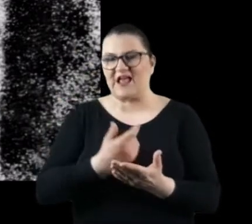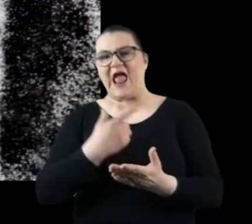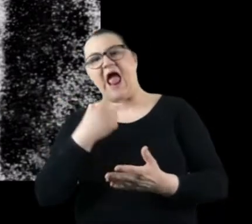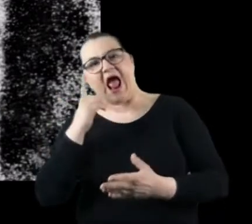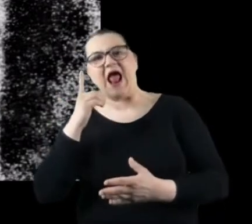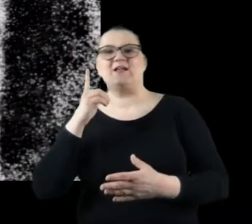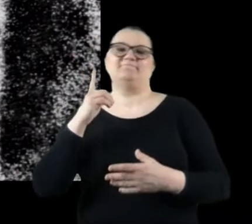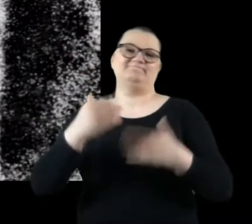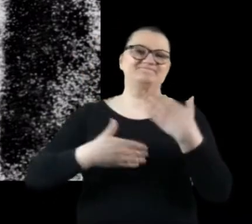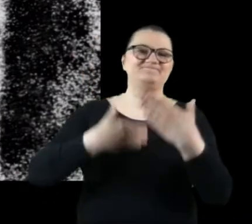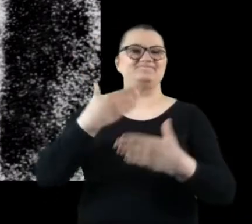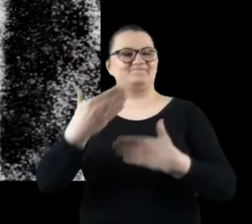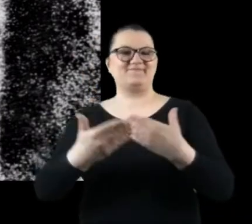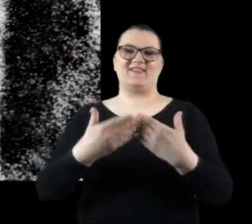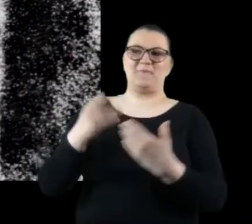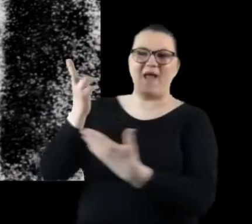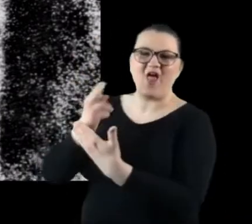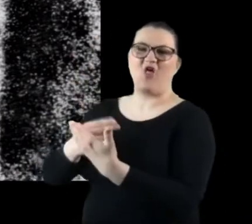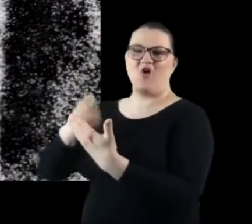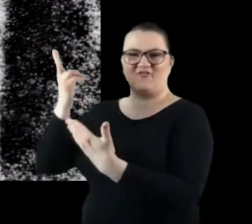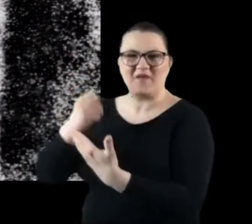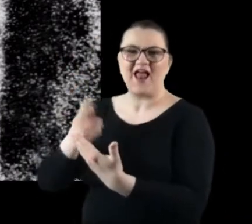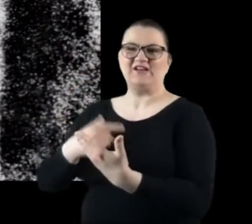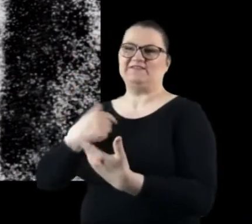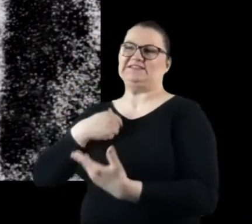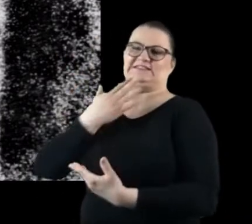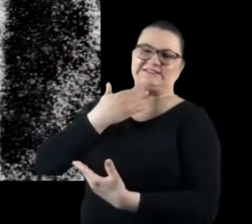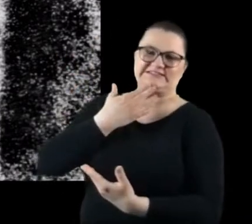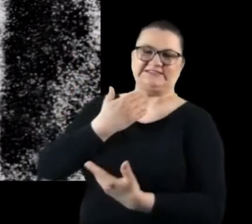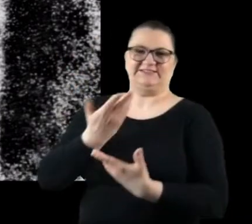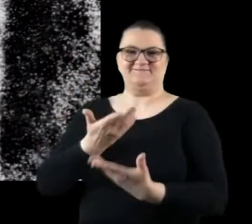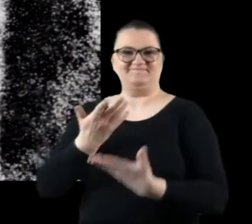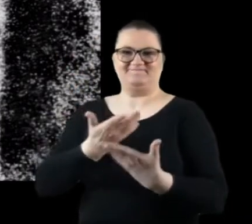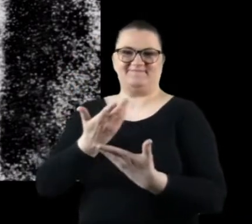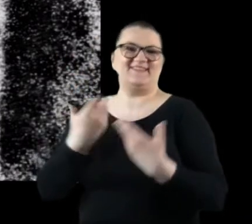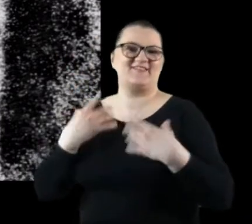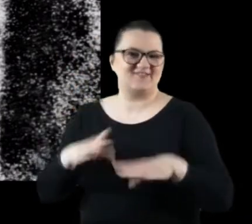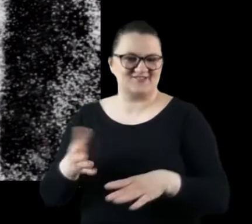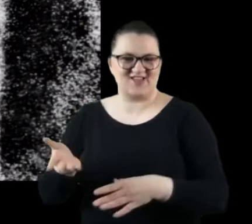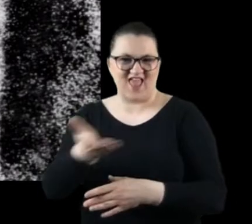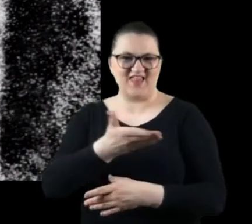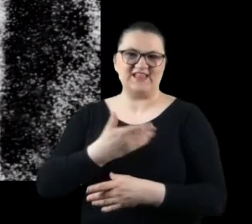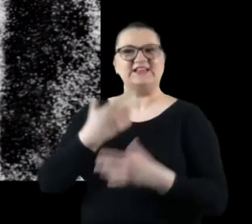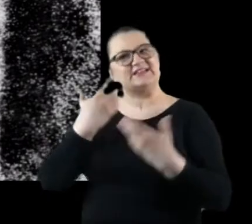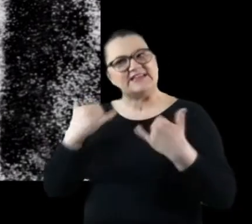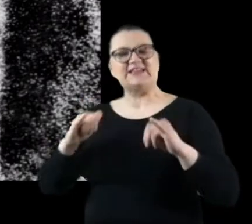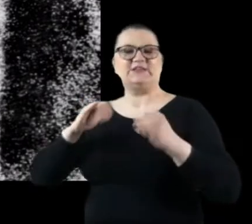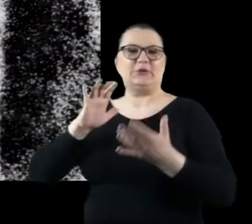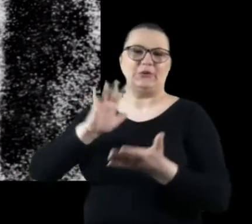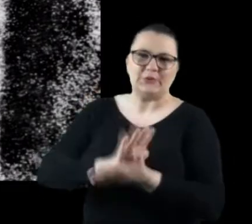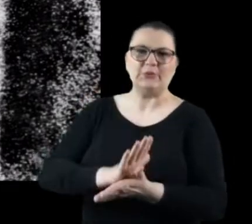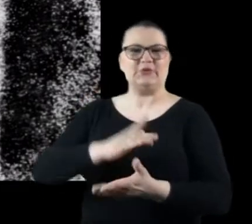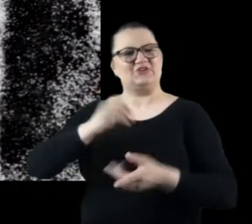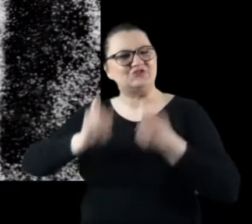cały czas malować te obrazy. Chcieli mieć jakiś łatwiejszy, szybszy sposób na